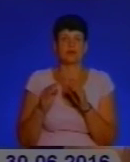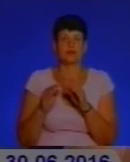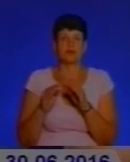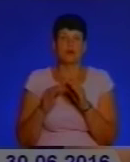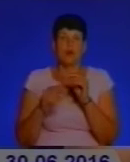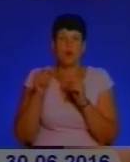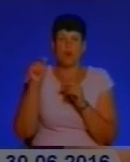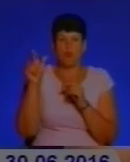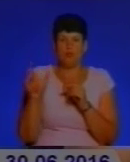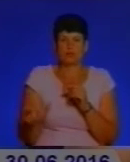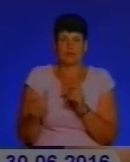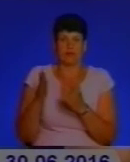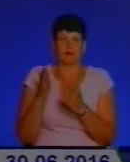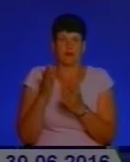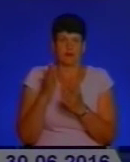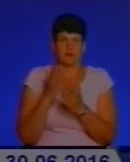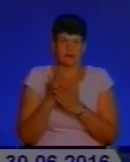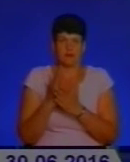само можуть спричинити самозапалення.